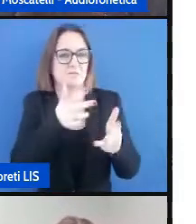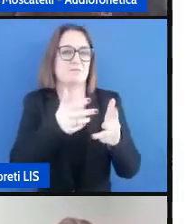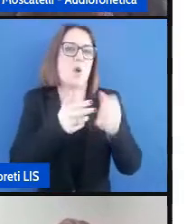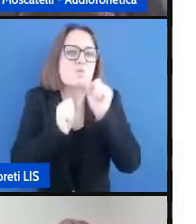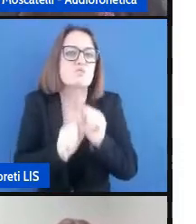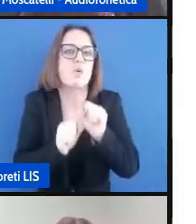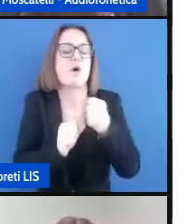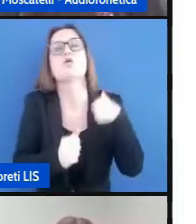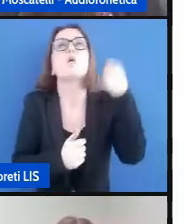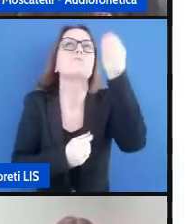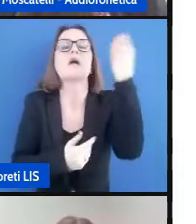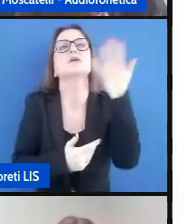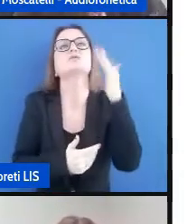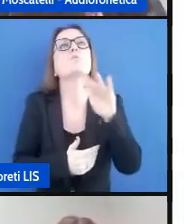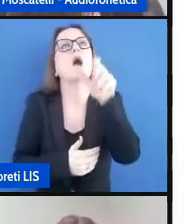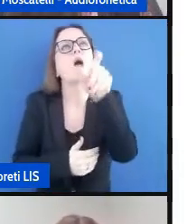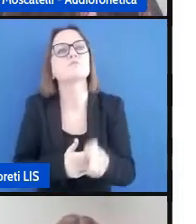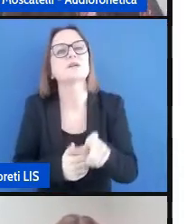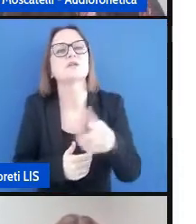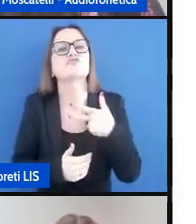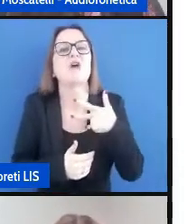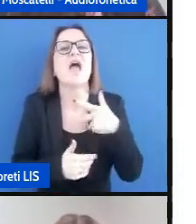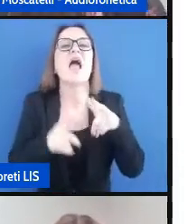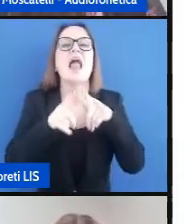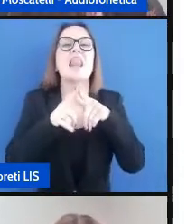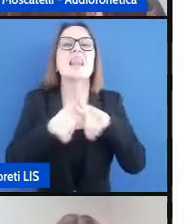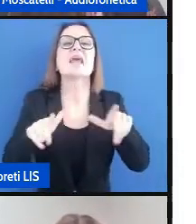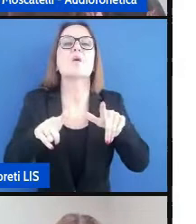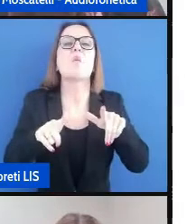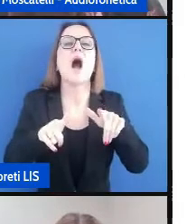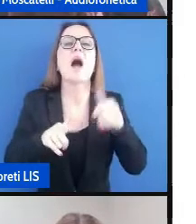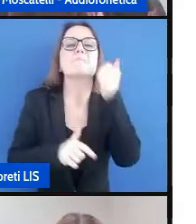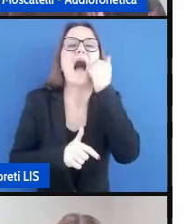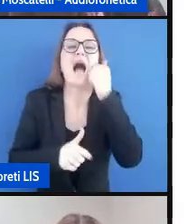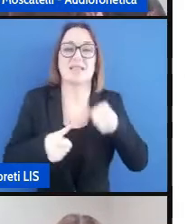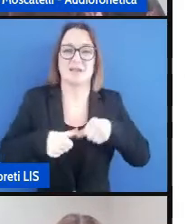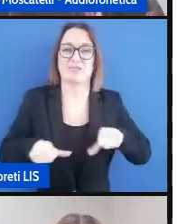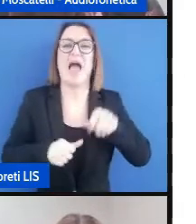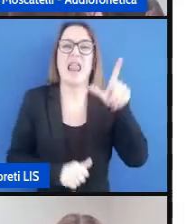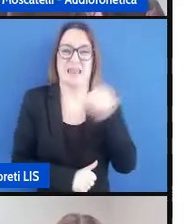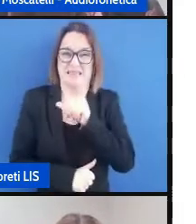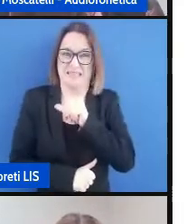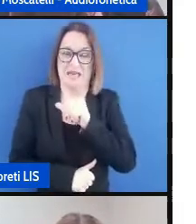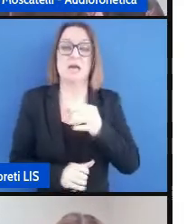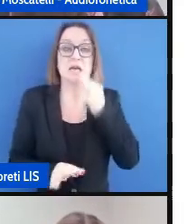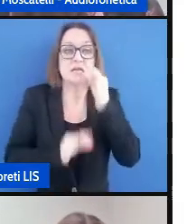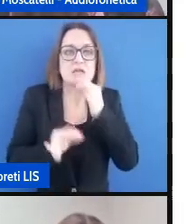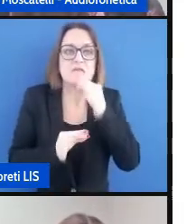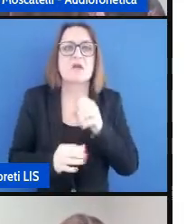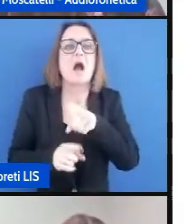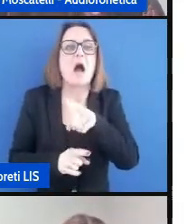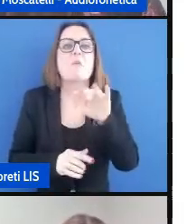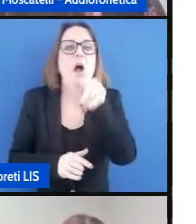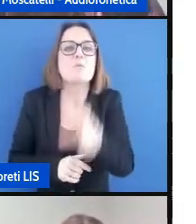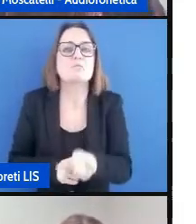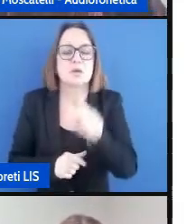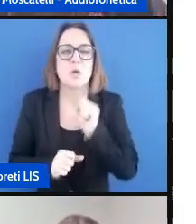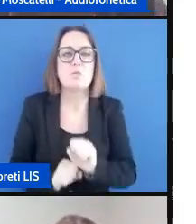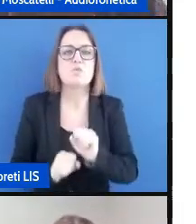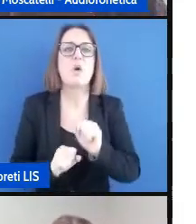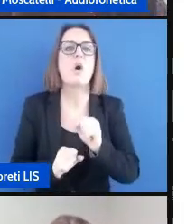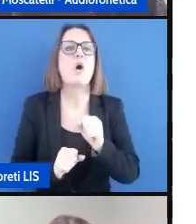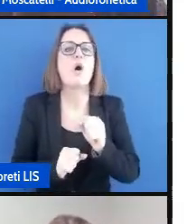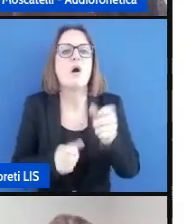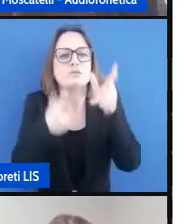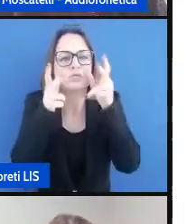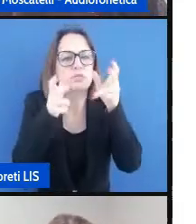che è ovviamente ha come lingua uno la LIS e che quindi può benissimo comprendere qualsiasi